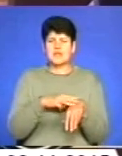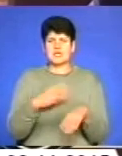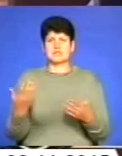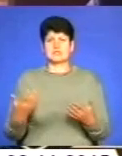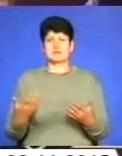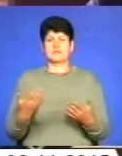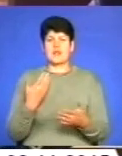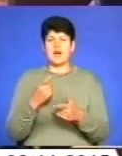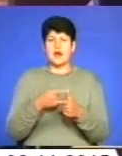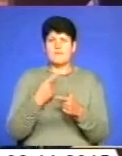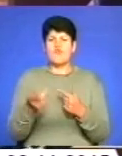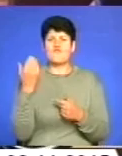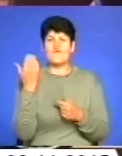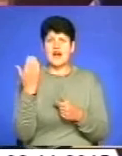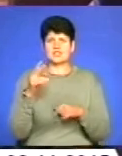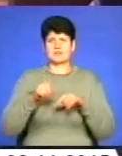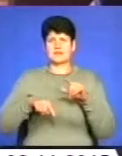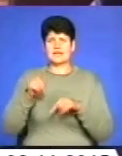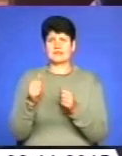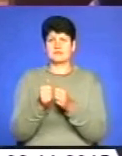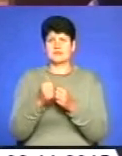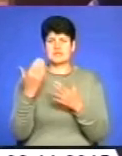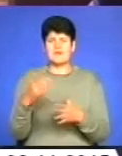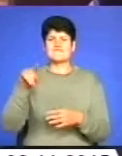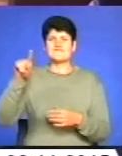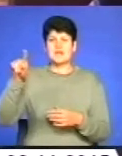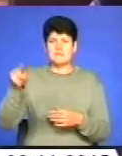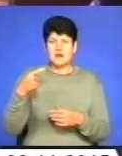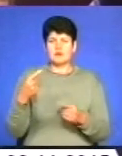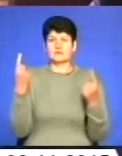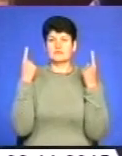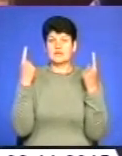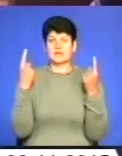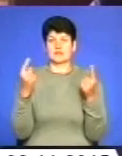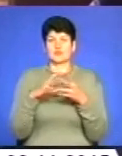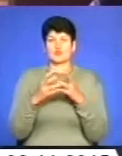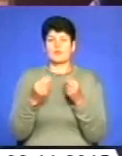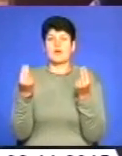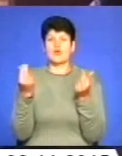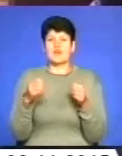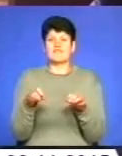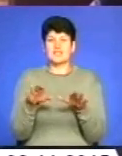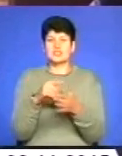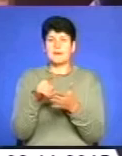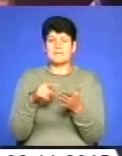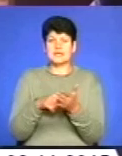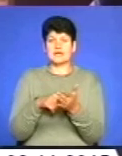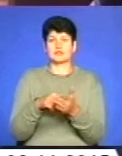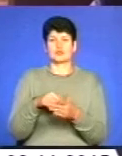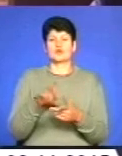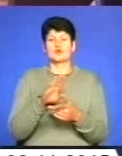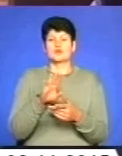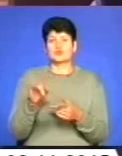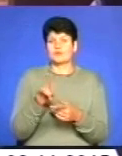або вашими рідними чи близькими і вимагають значні суми грошей для вирішення питання щодо непритягнення їх до